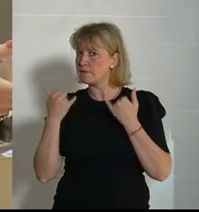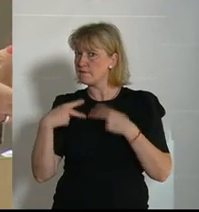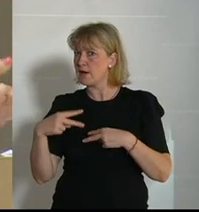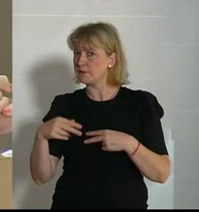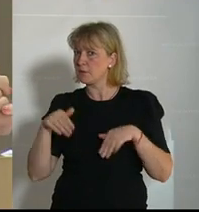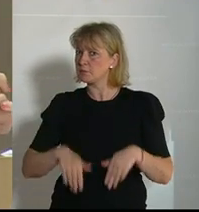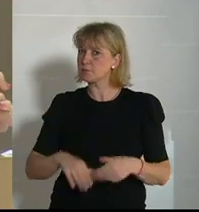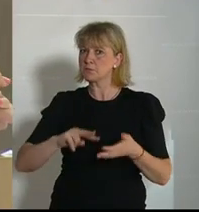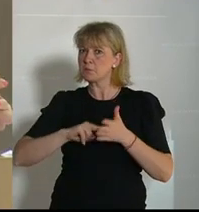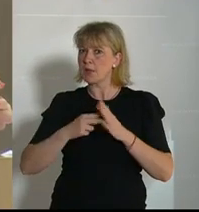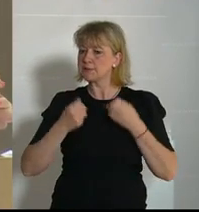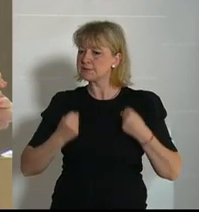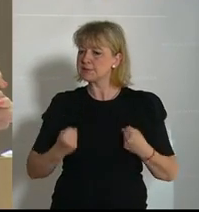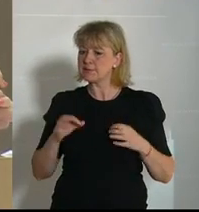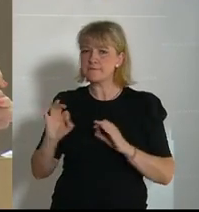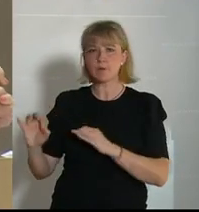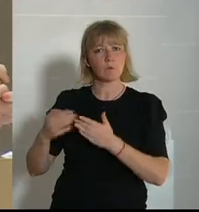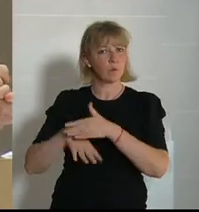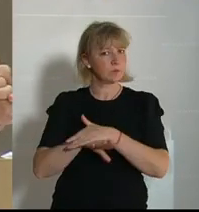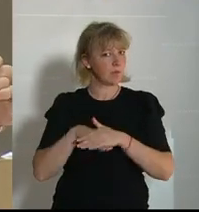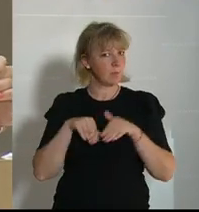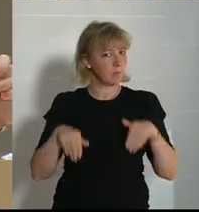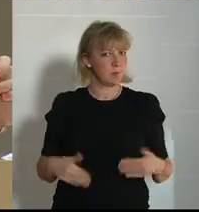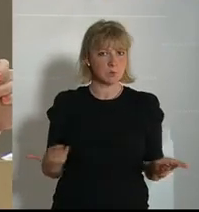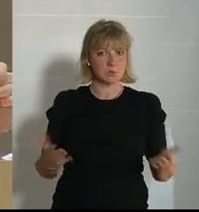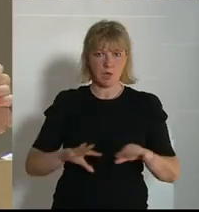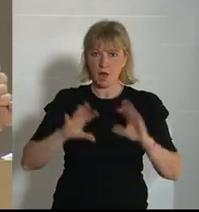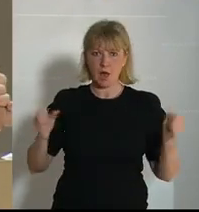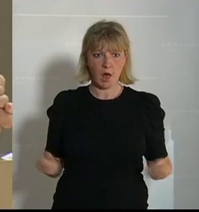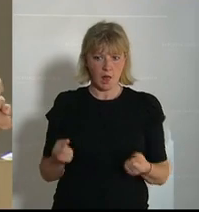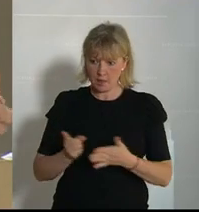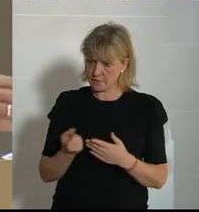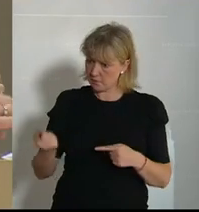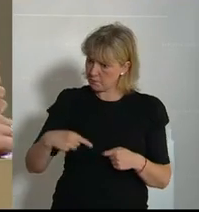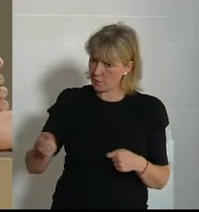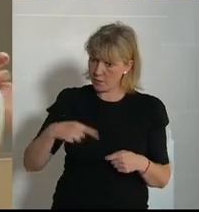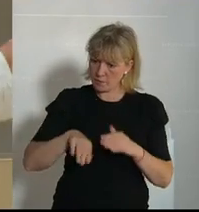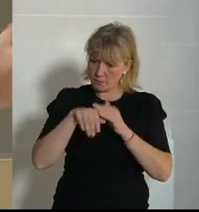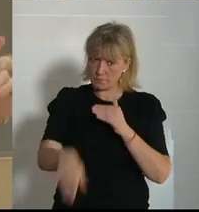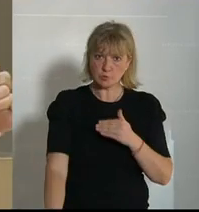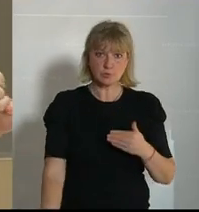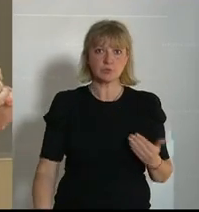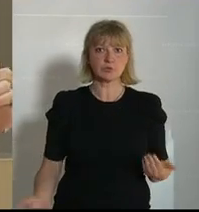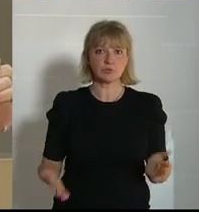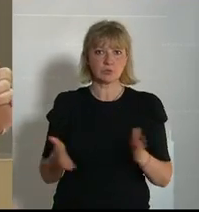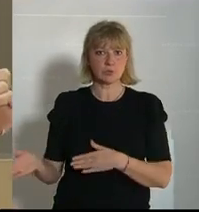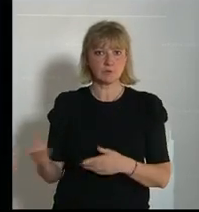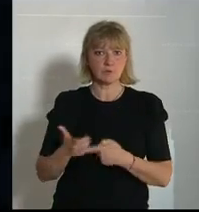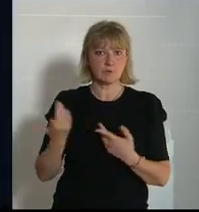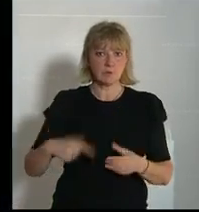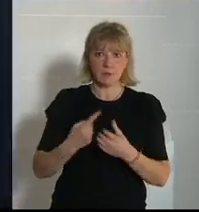Es muss Planungssicherheit für die Unternehmen geben. Sie alle stehen momentan am Abgrund und haben Einbußen.